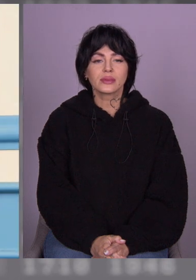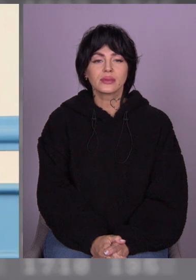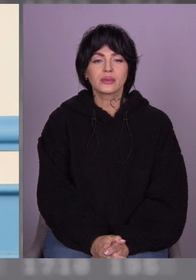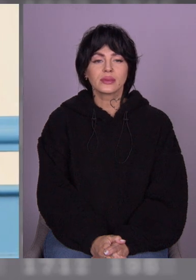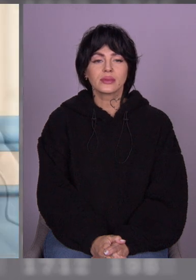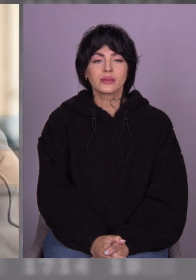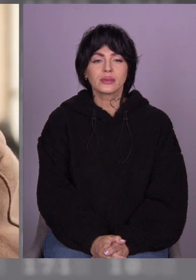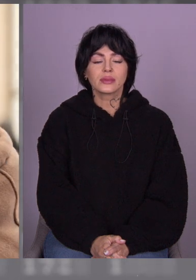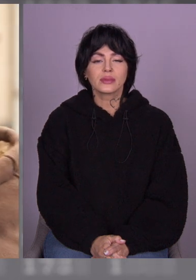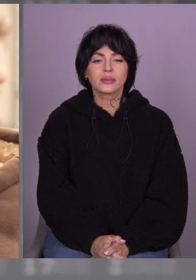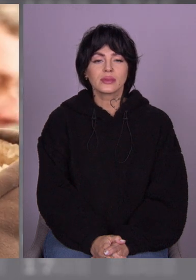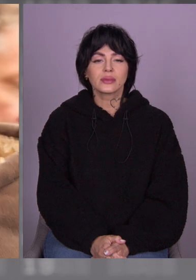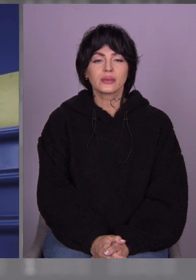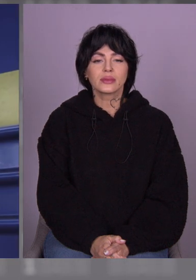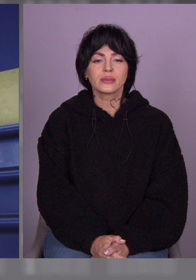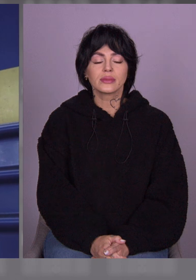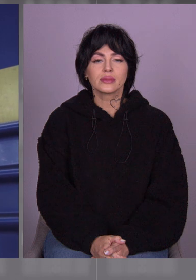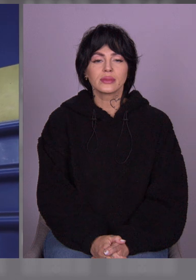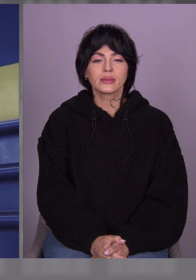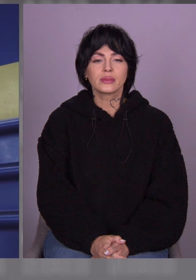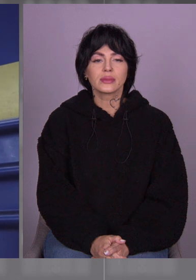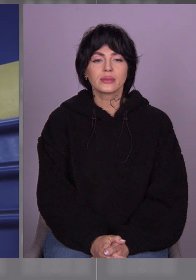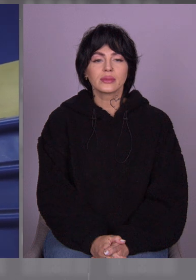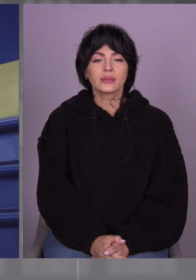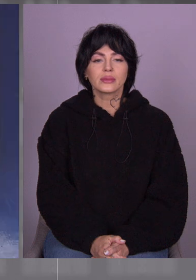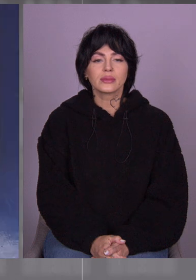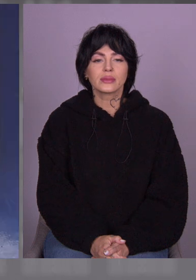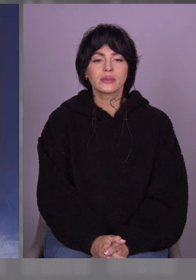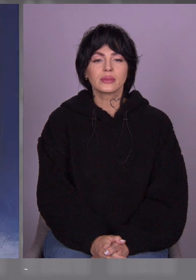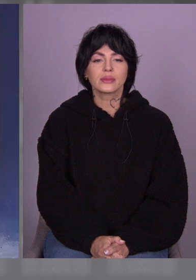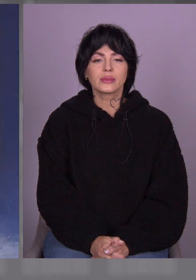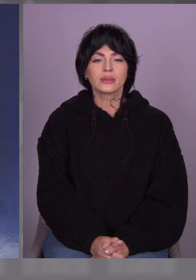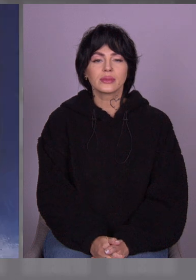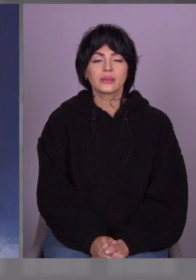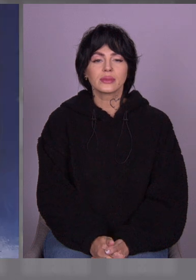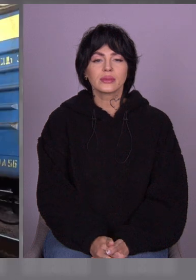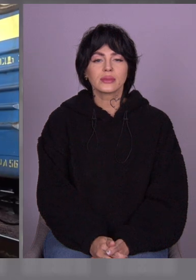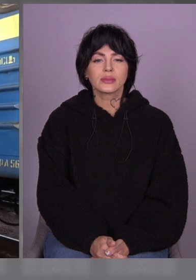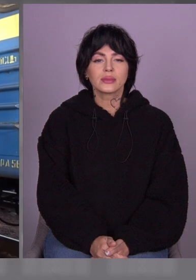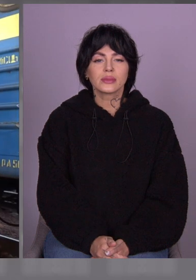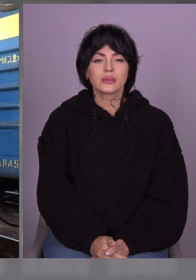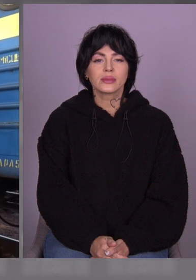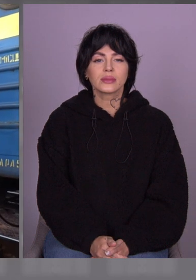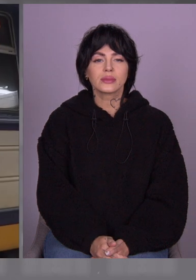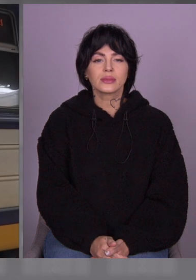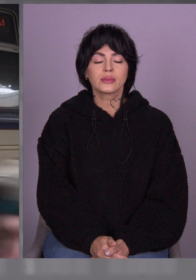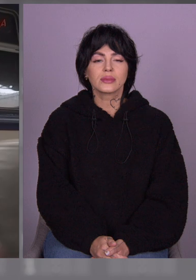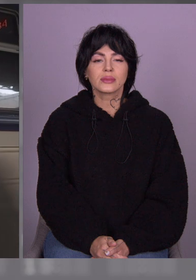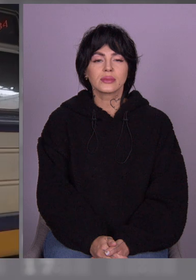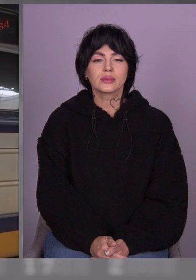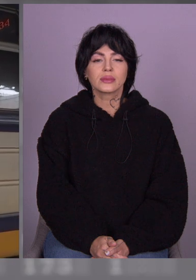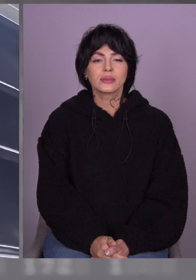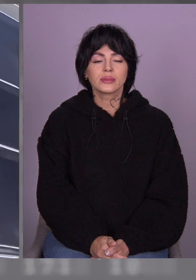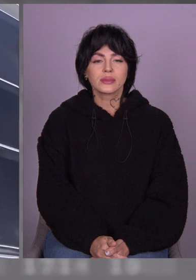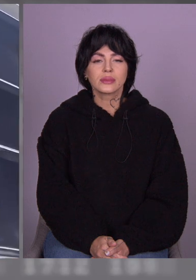тебе ранок стендер, не посміхається. Я дочекаюся тебе,